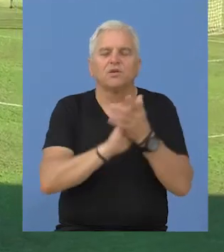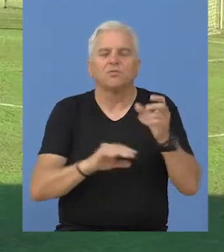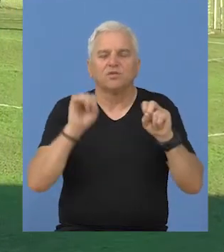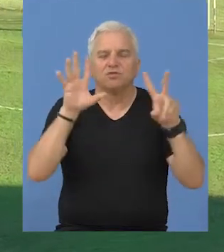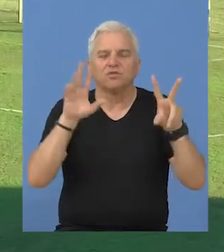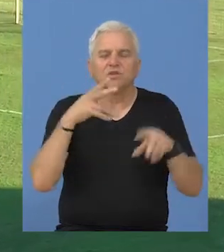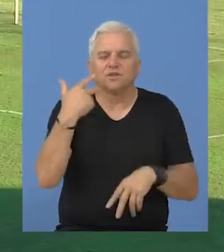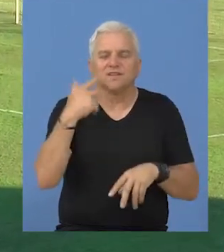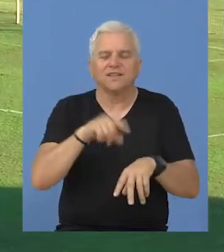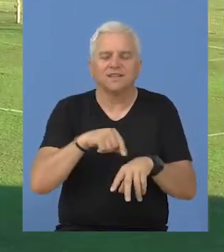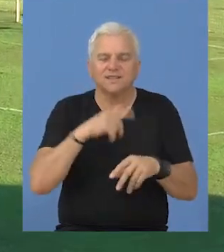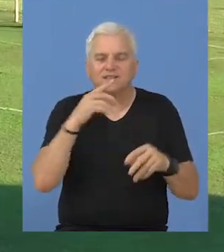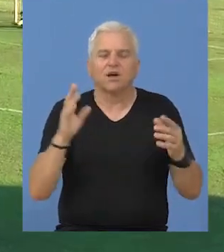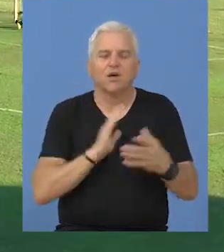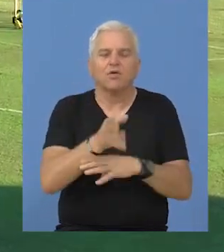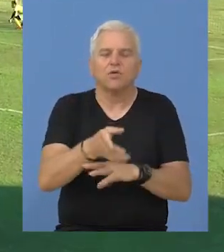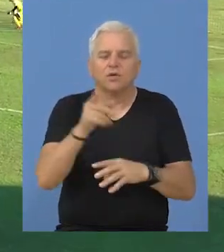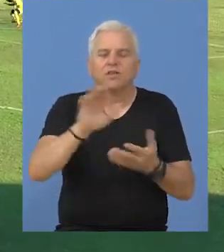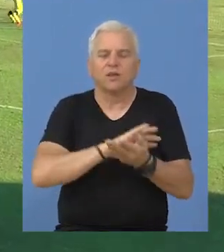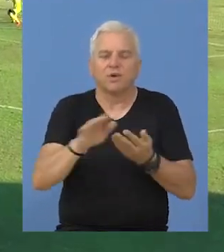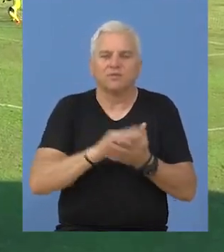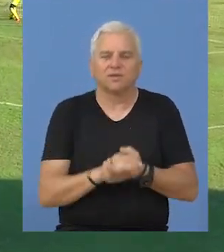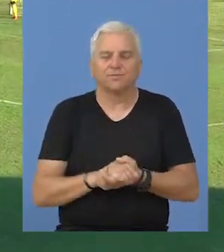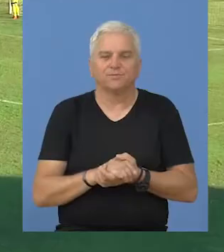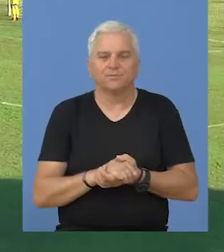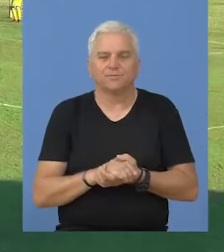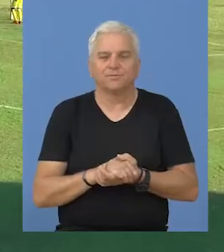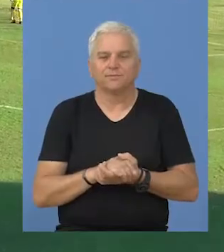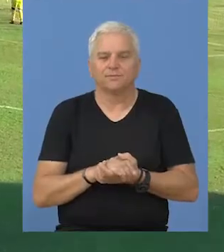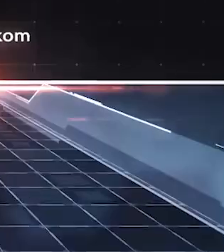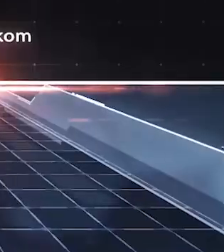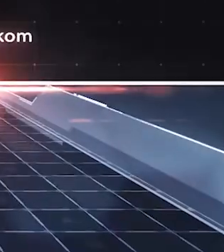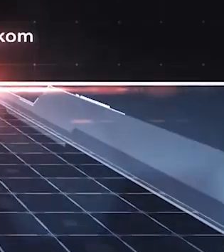Utakmica počinje u 18.30, a uloz na stadion je besplatan.